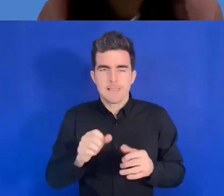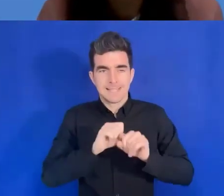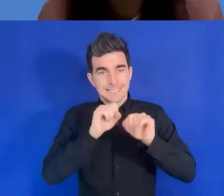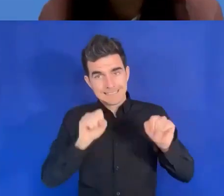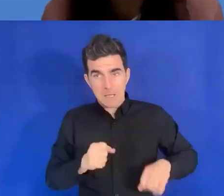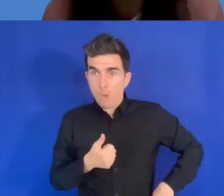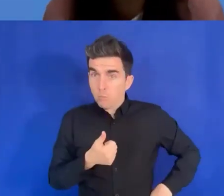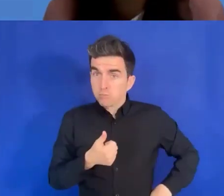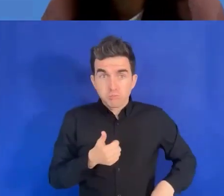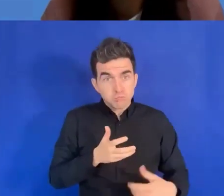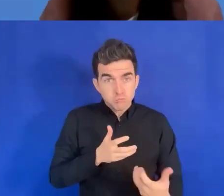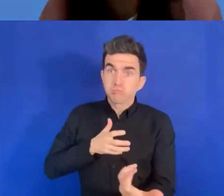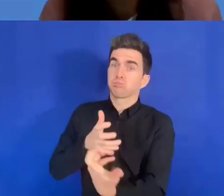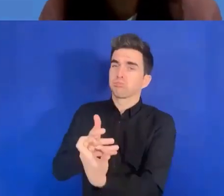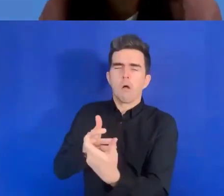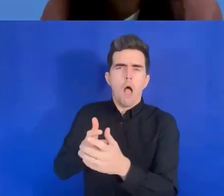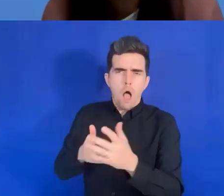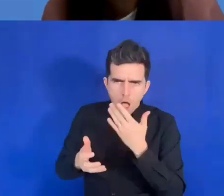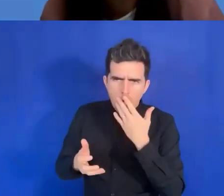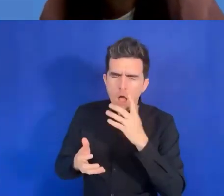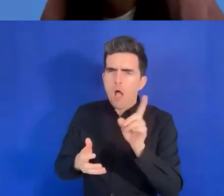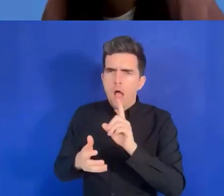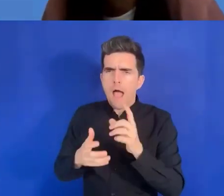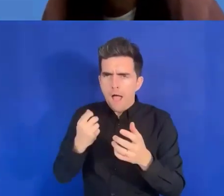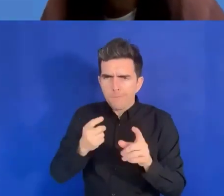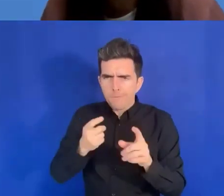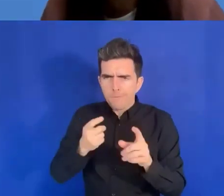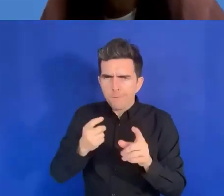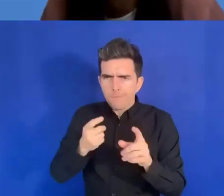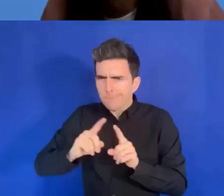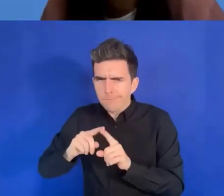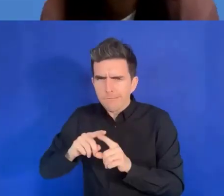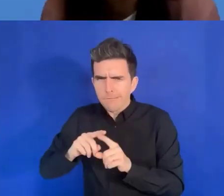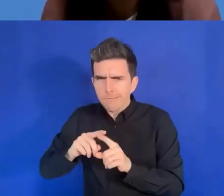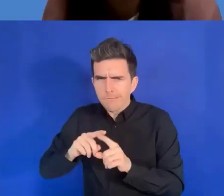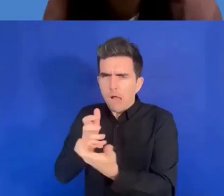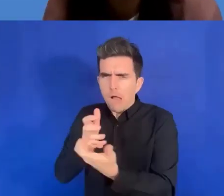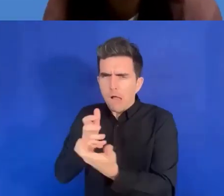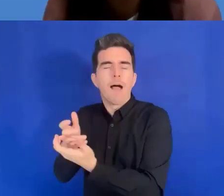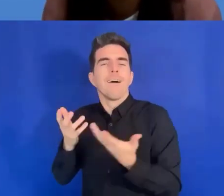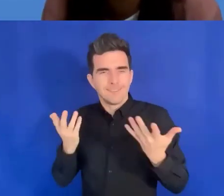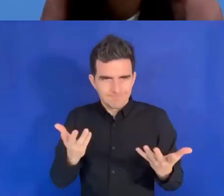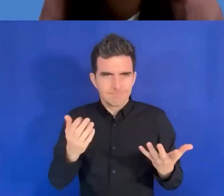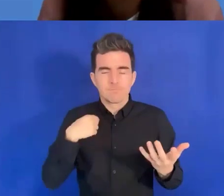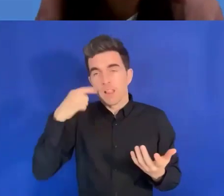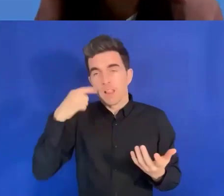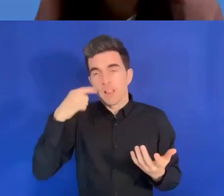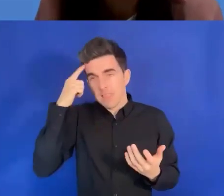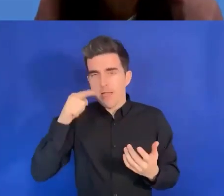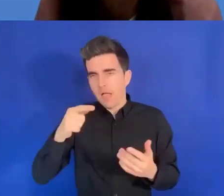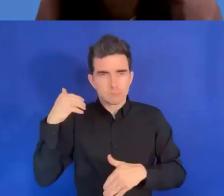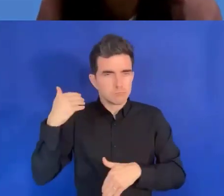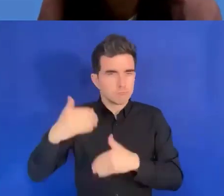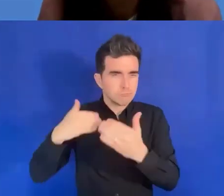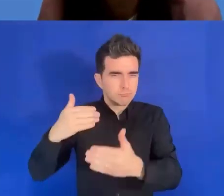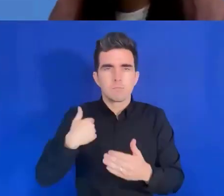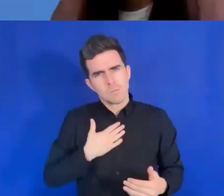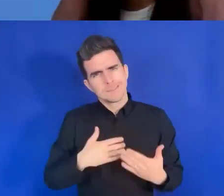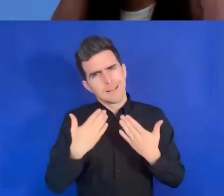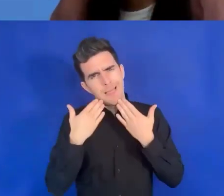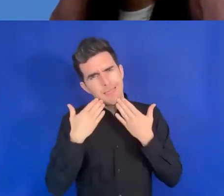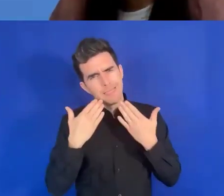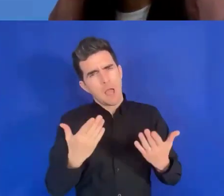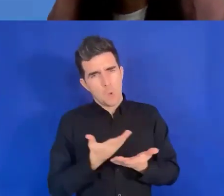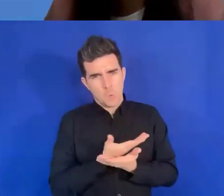je vous remercie, je vous remercie à tous les deux pour le partage d'expériences. Merci pour les différentes connaissances